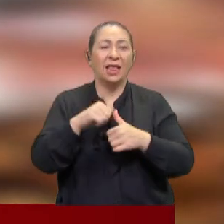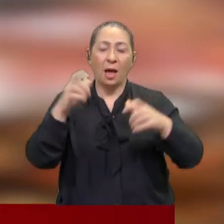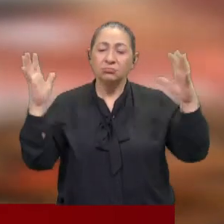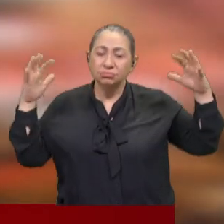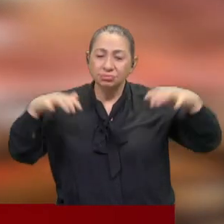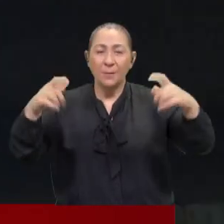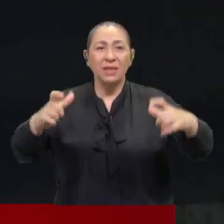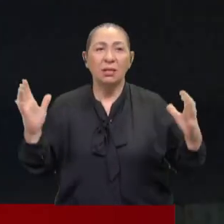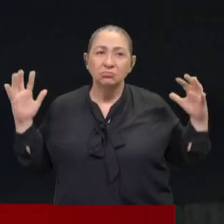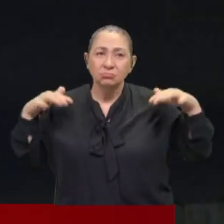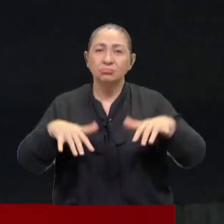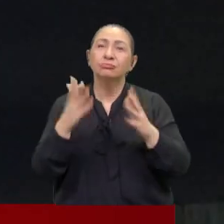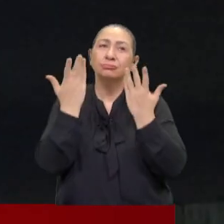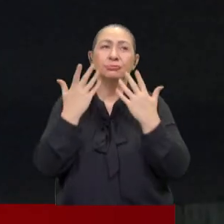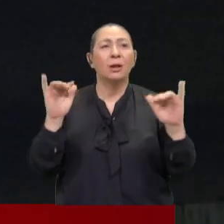meydanlarındaydı.